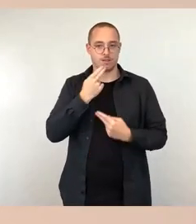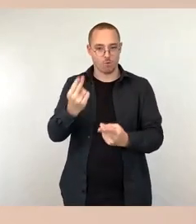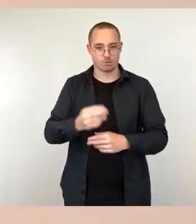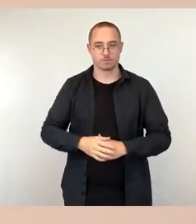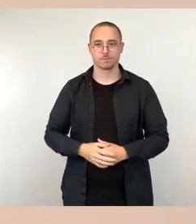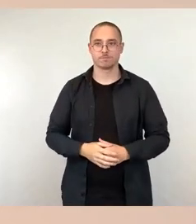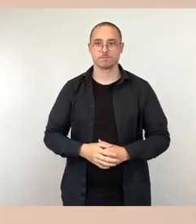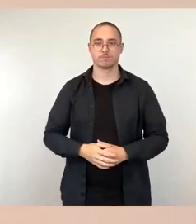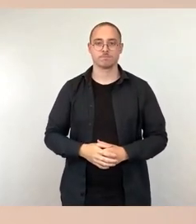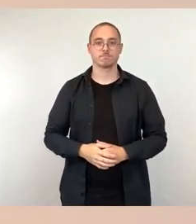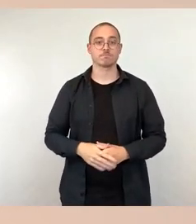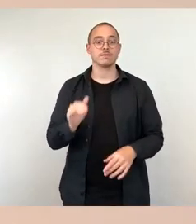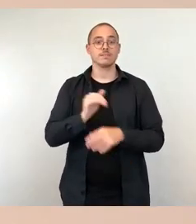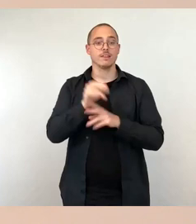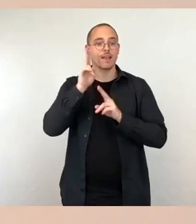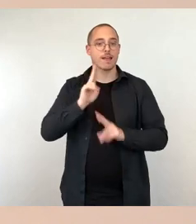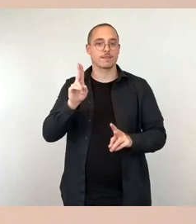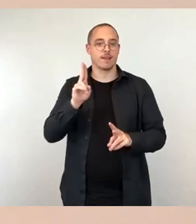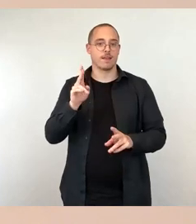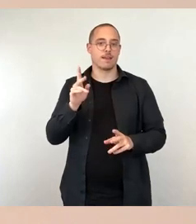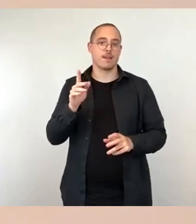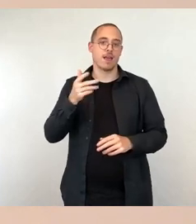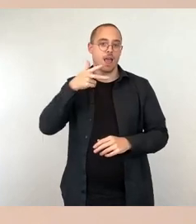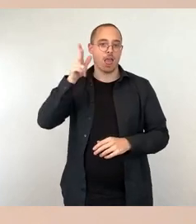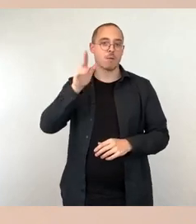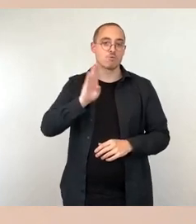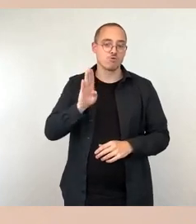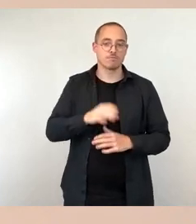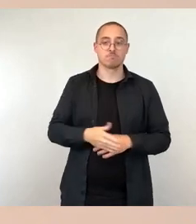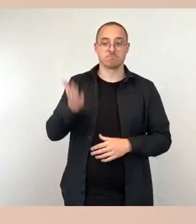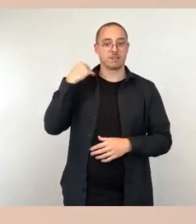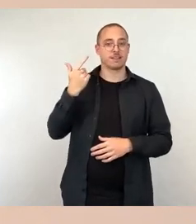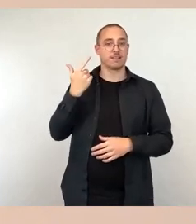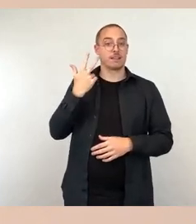2023 wurden folgende notleidende Straßen